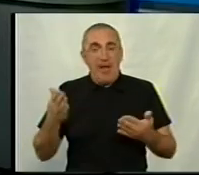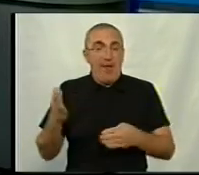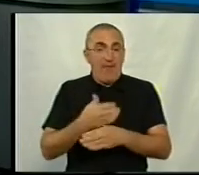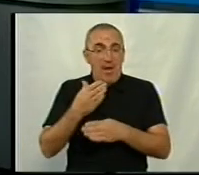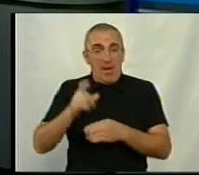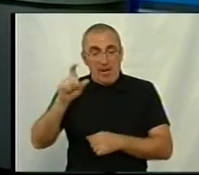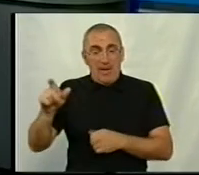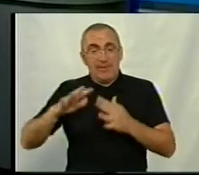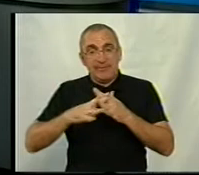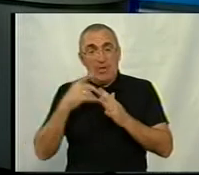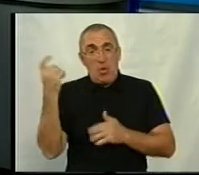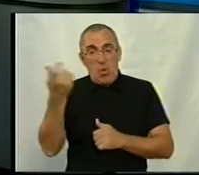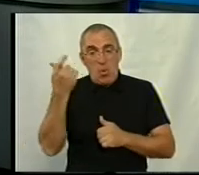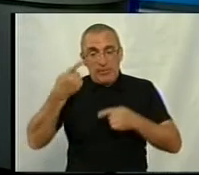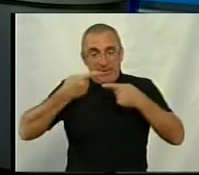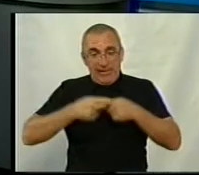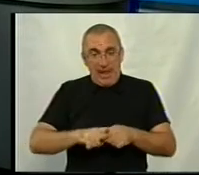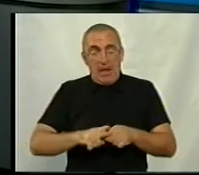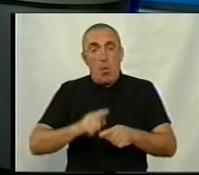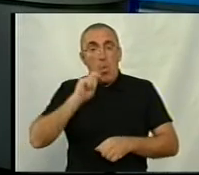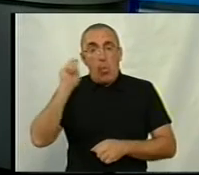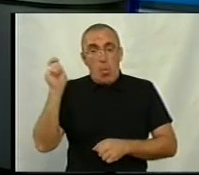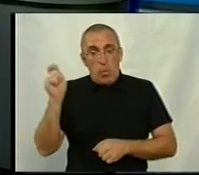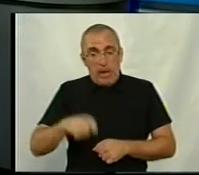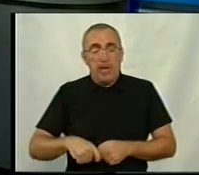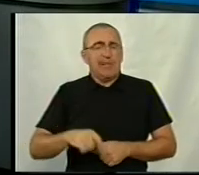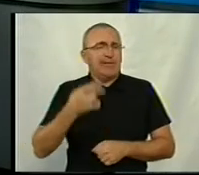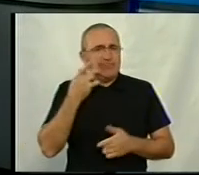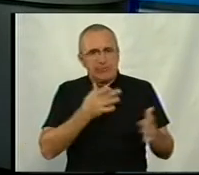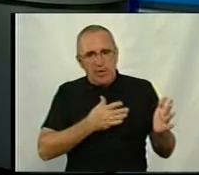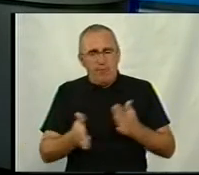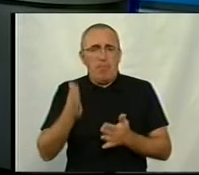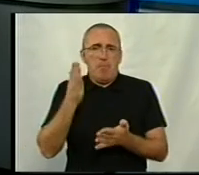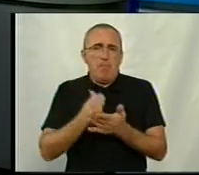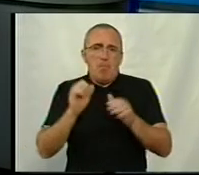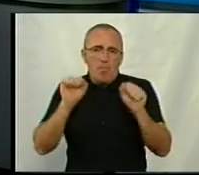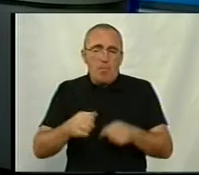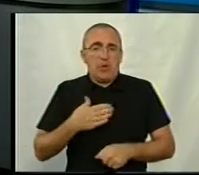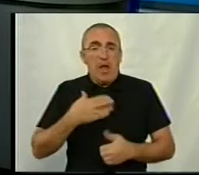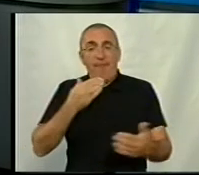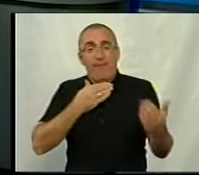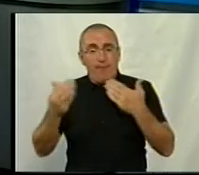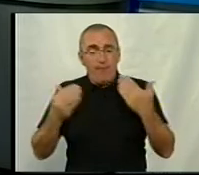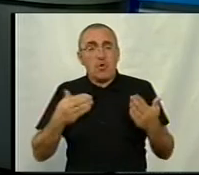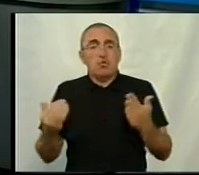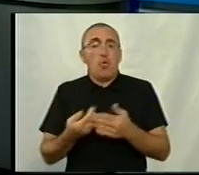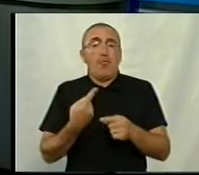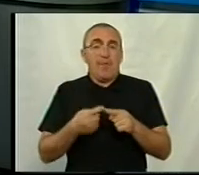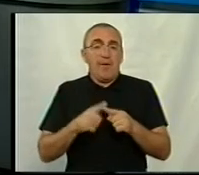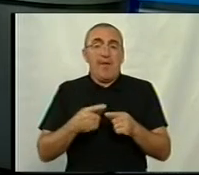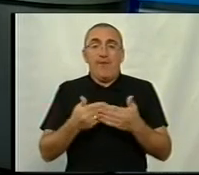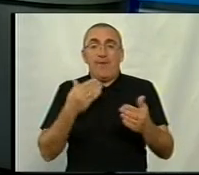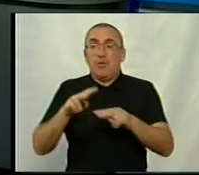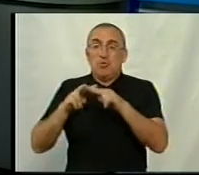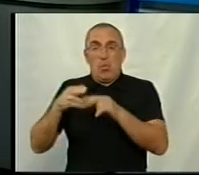сільськогосподарської техніки України, вони завжди мають змогу на нашій виставці, знову ж таки, на відміну від